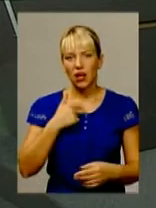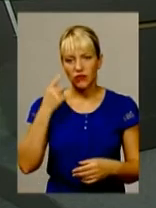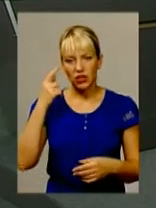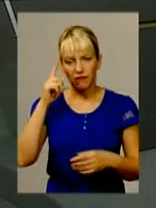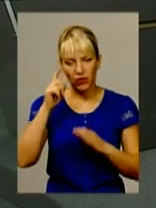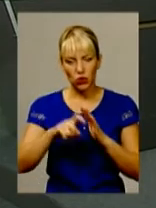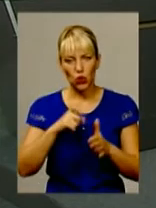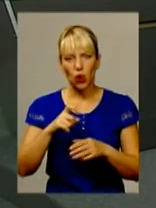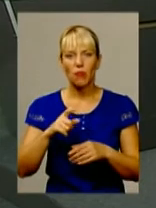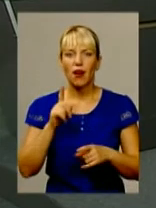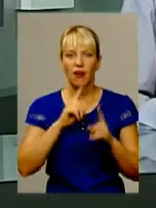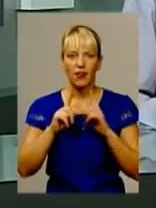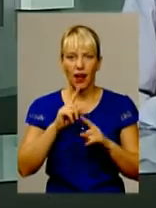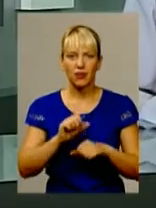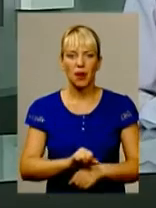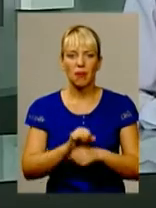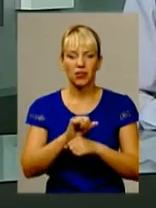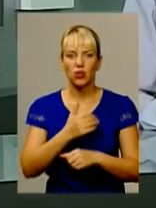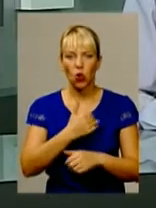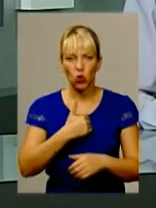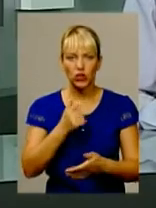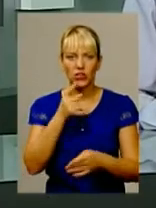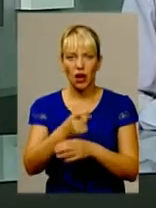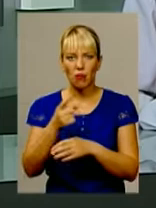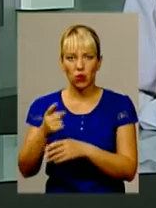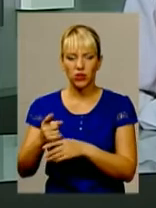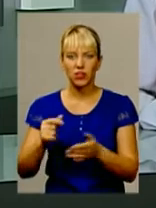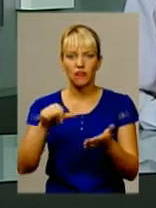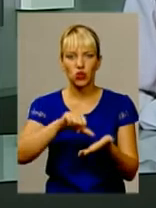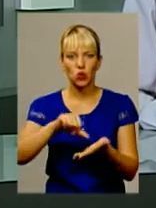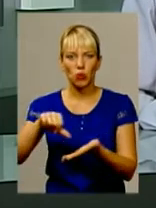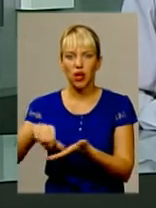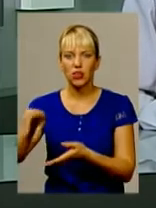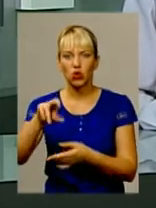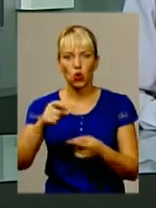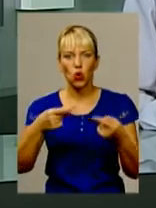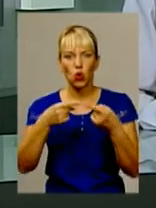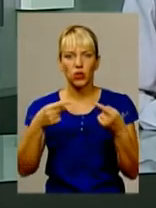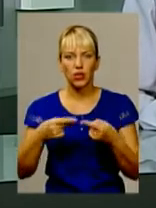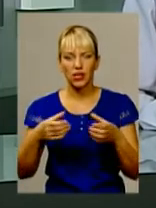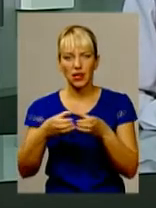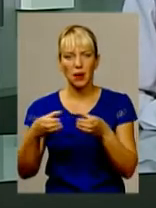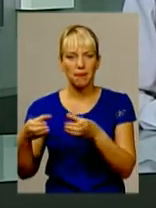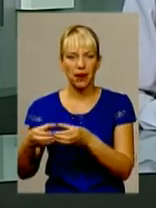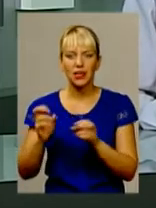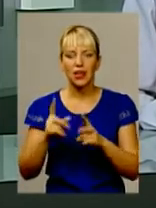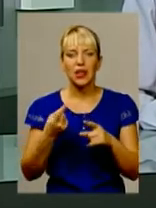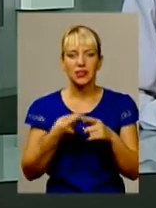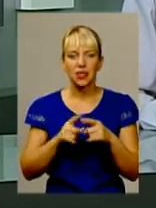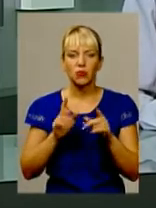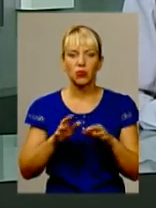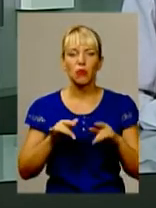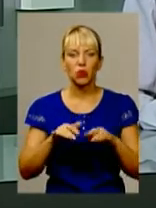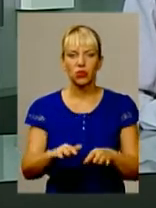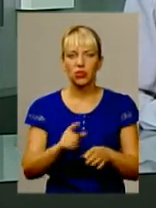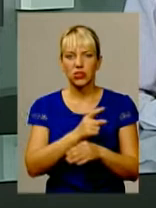Рада Майдану хоче заборонити своїм активістам вступати до глав конкретних партій. Як має відбуватись процедура заборони та як ви